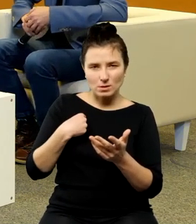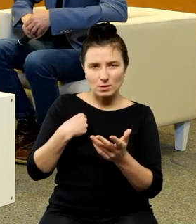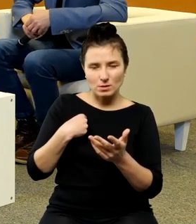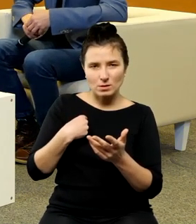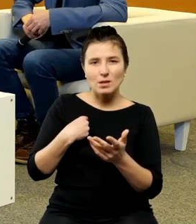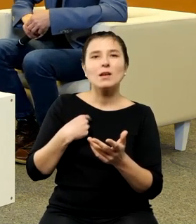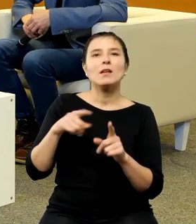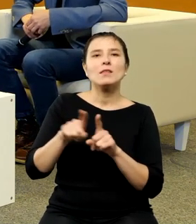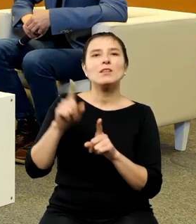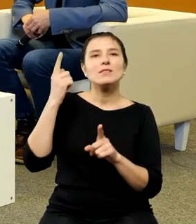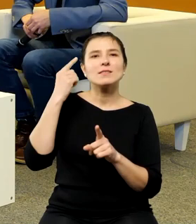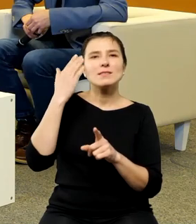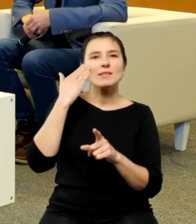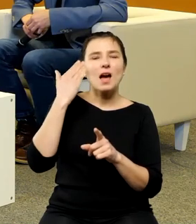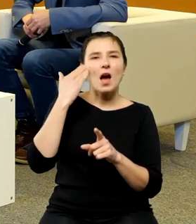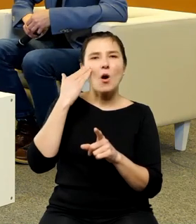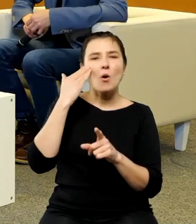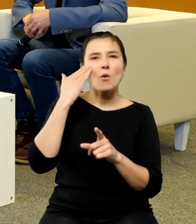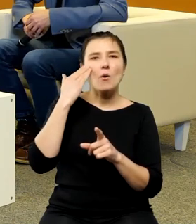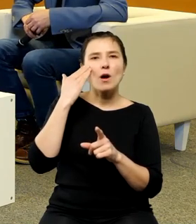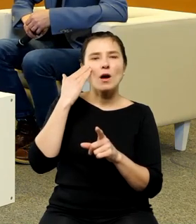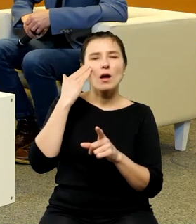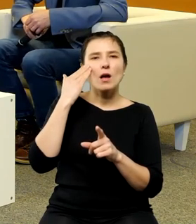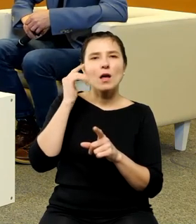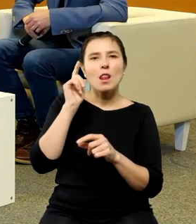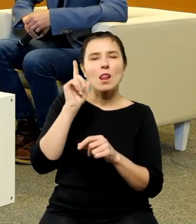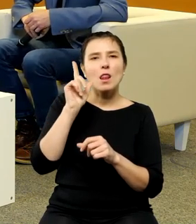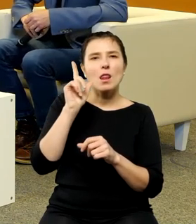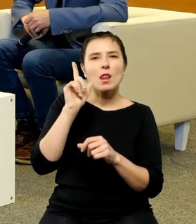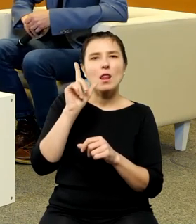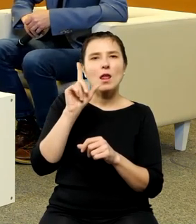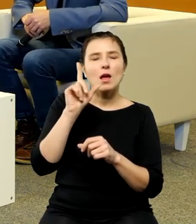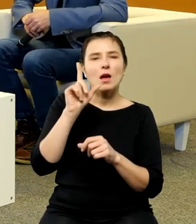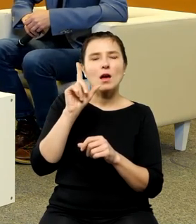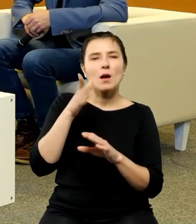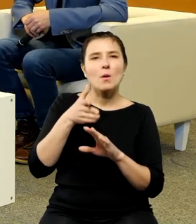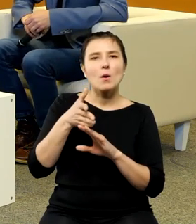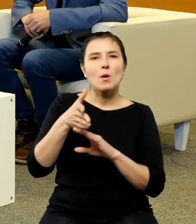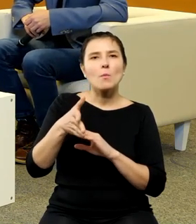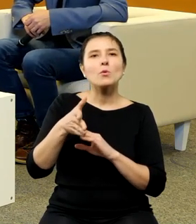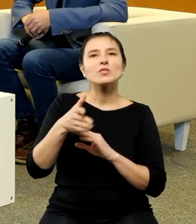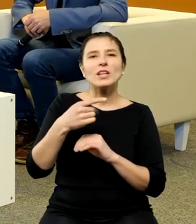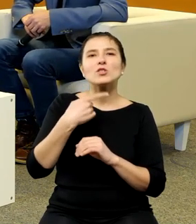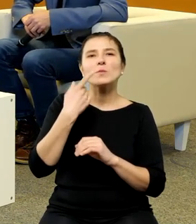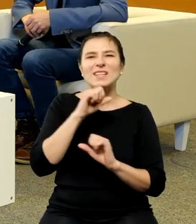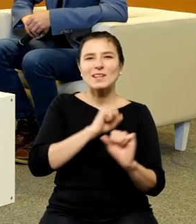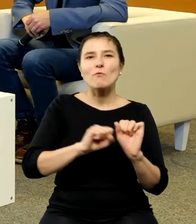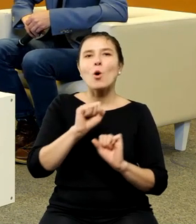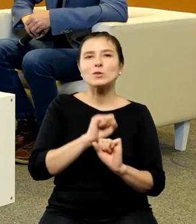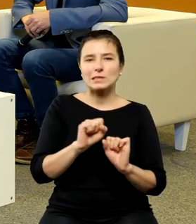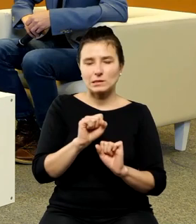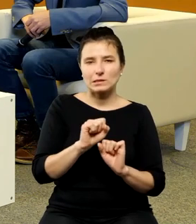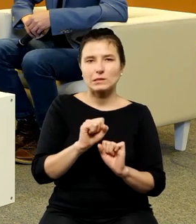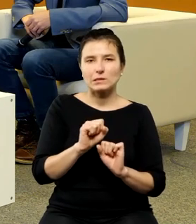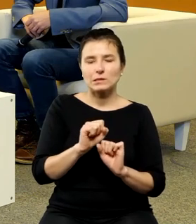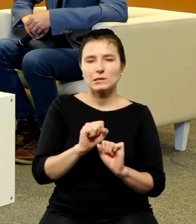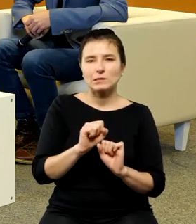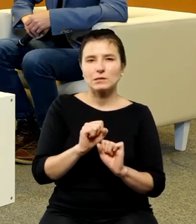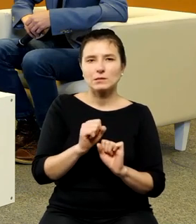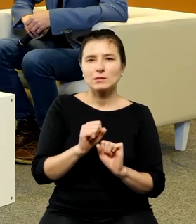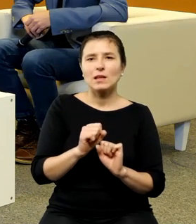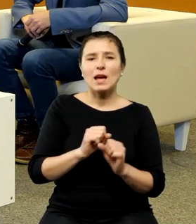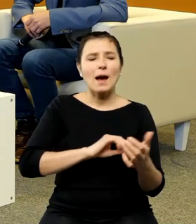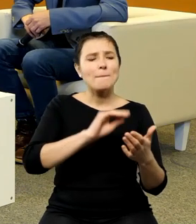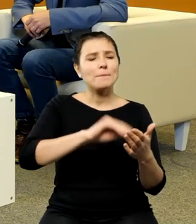lingwę pospolitą czyli późniejszy włoski a tak posługiwał się w